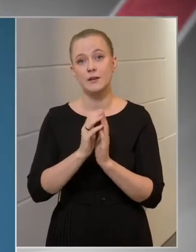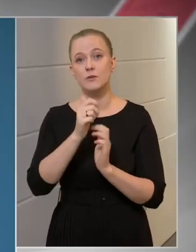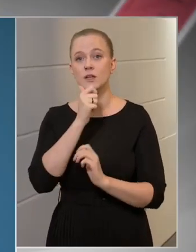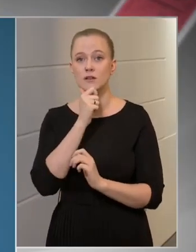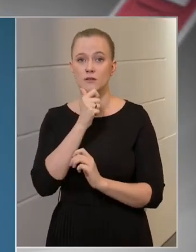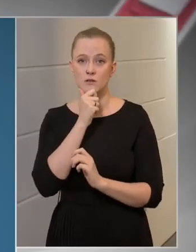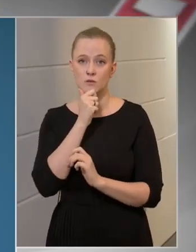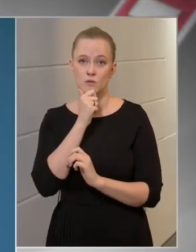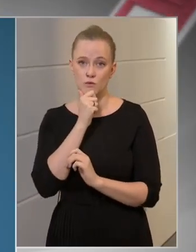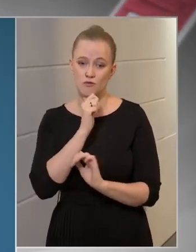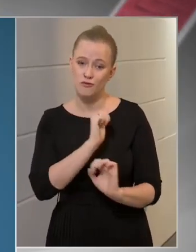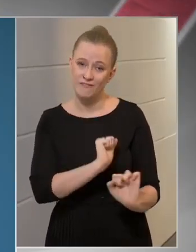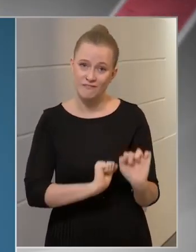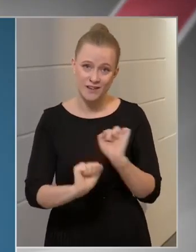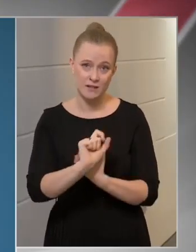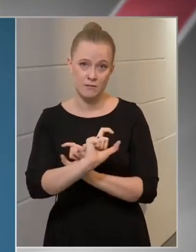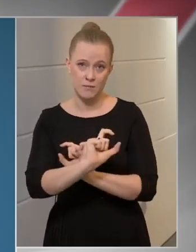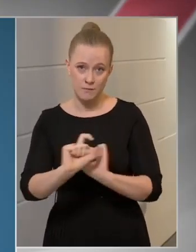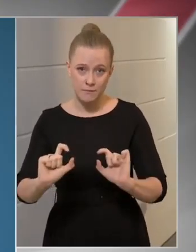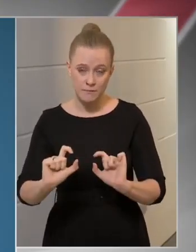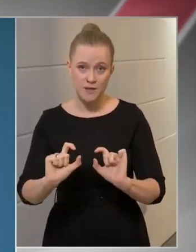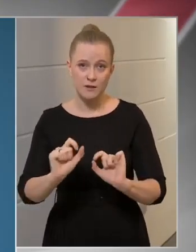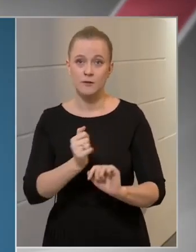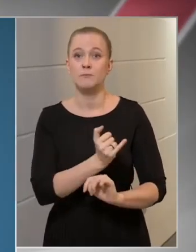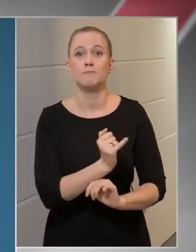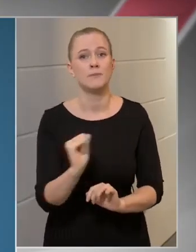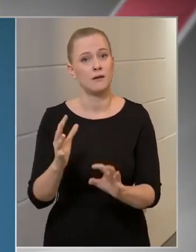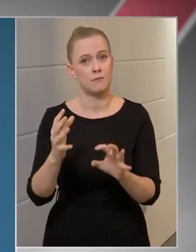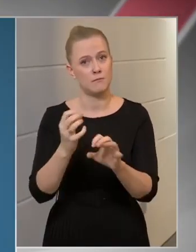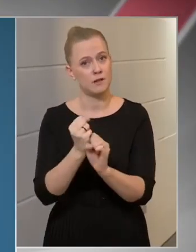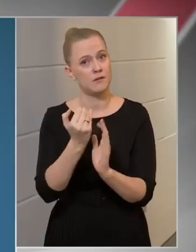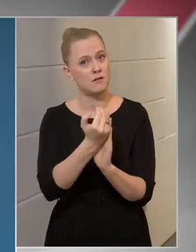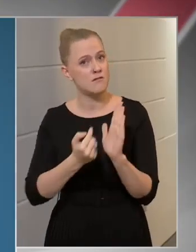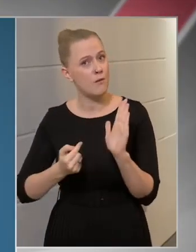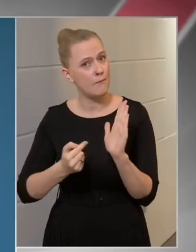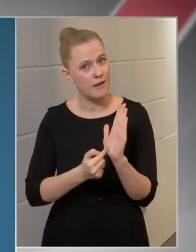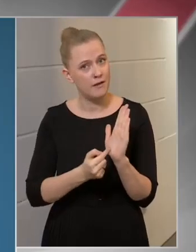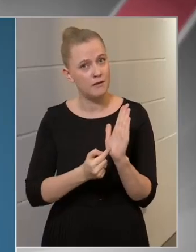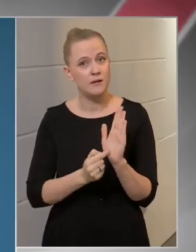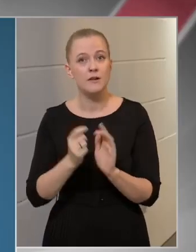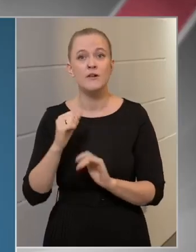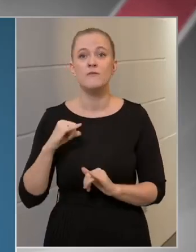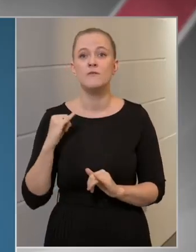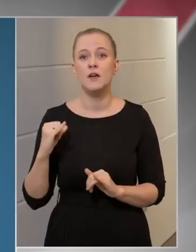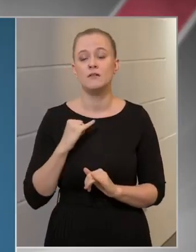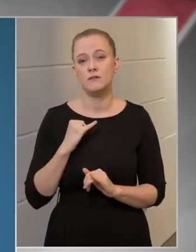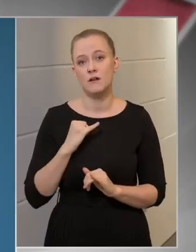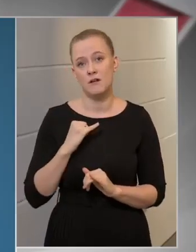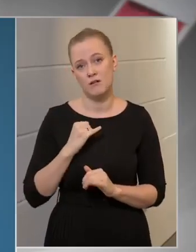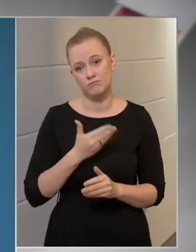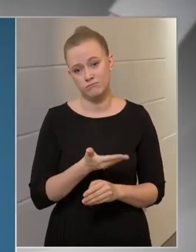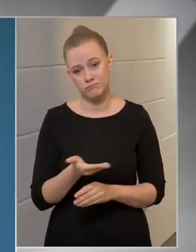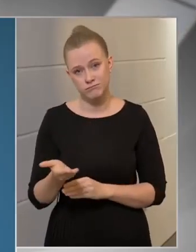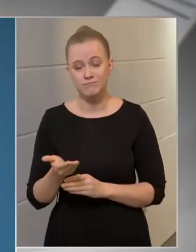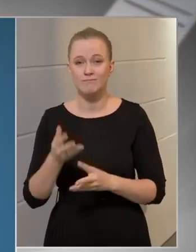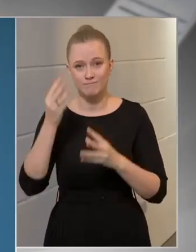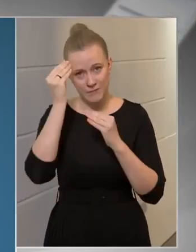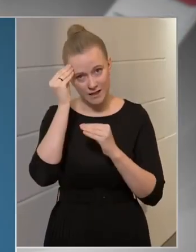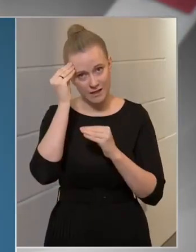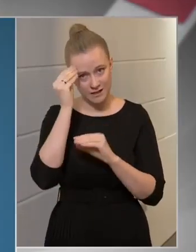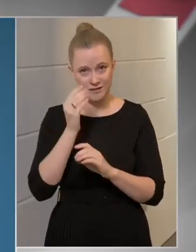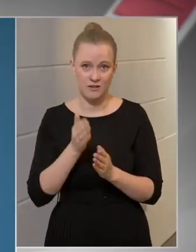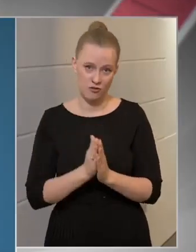honfitársaink egészségének védelme érdekében mindenki tartsa be a szabályokat, a fiatalabb honfitársainkat pedig megértésre